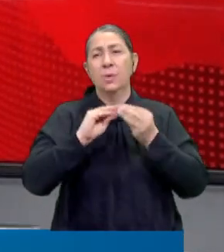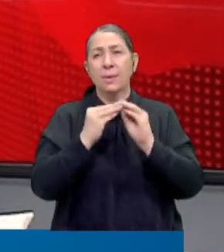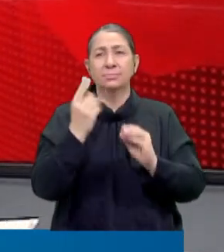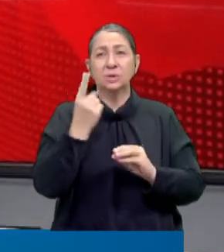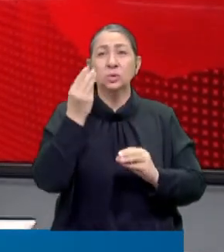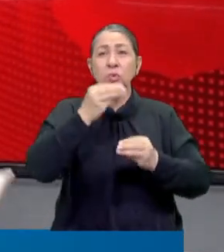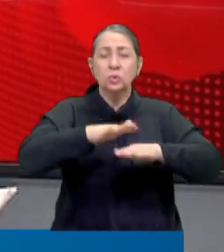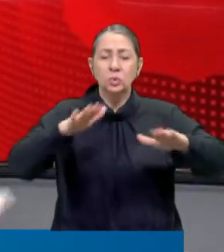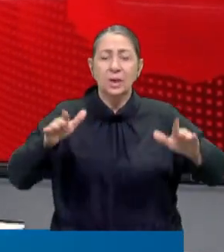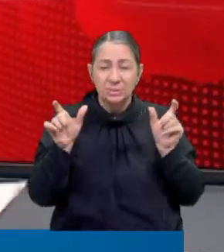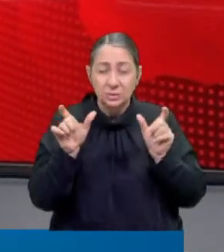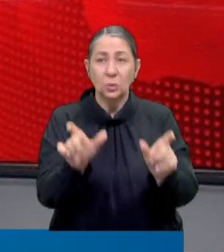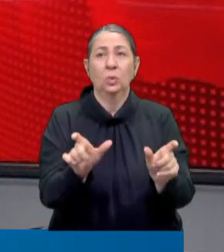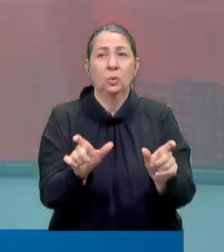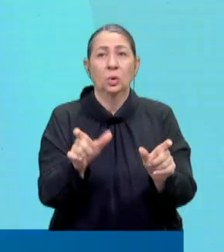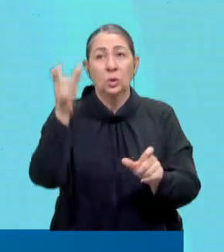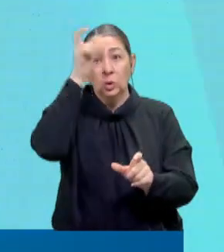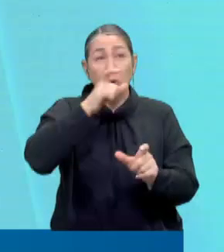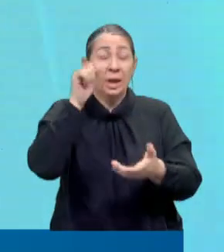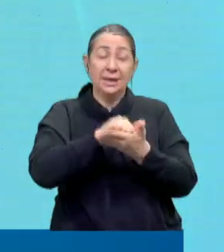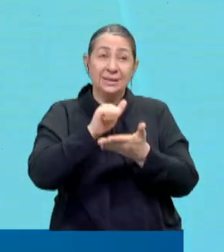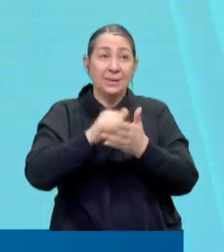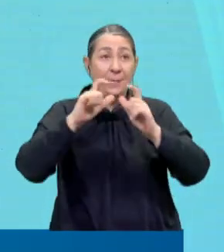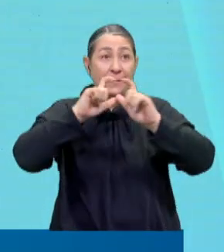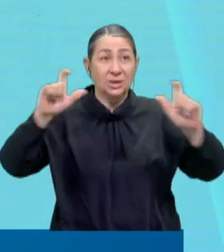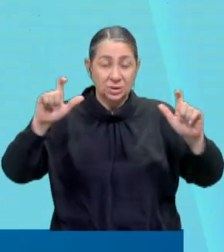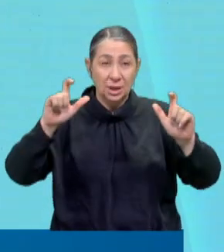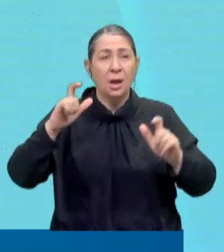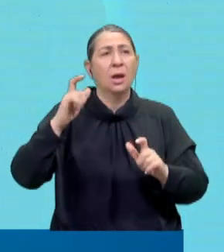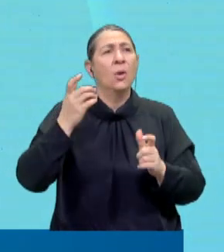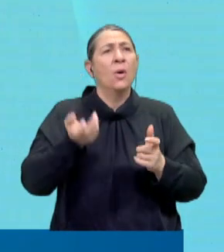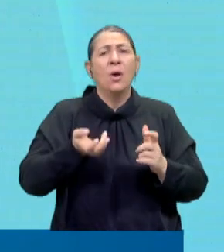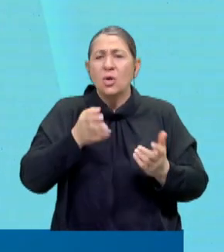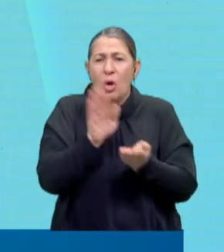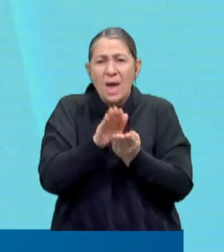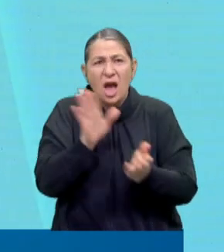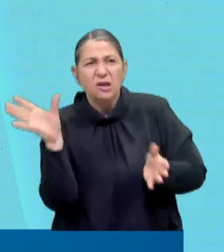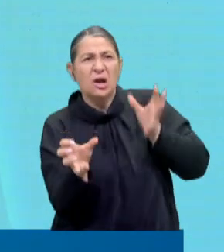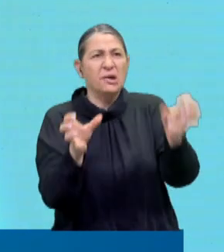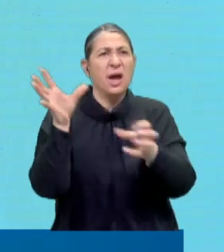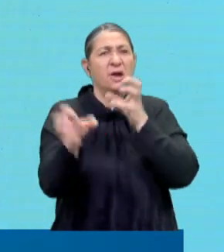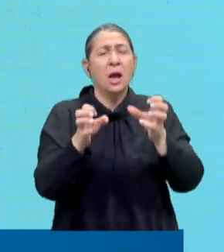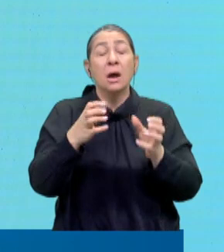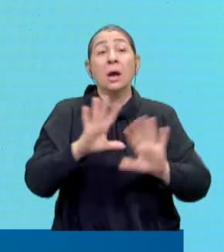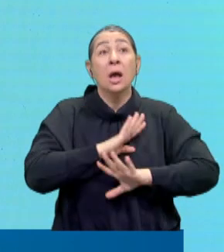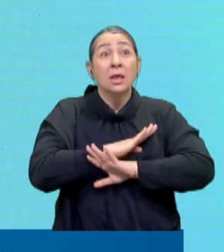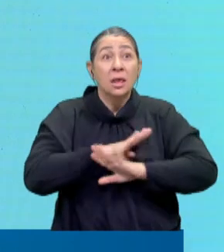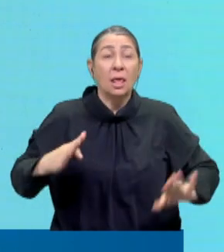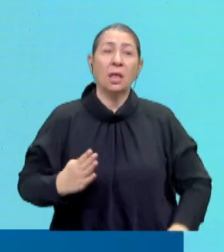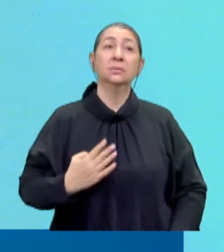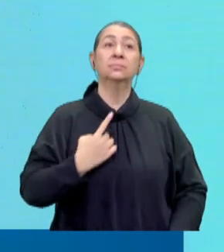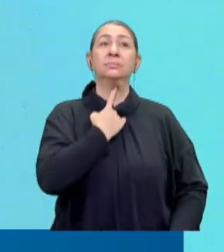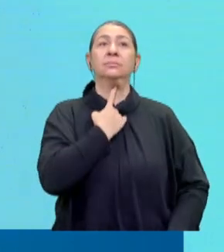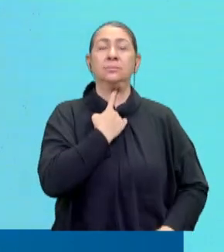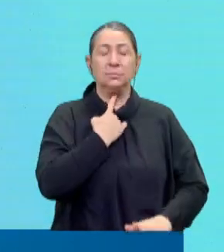tanesi. Çocuklarımızı koruyun. Türkiye Gazetesi'nin manşeti. Başıboş köpek saldırılarında bıçak kemiğe dayandı.